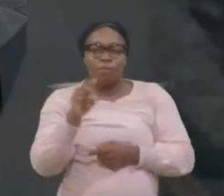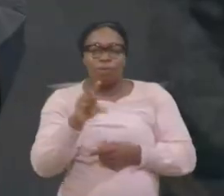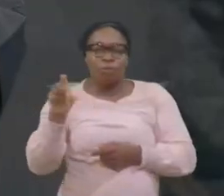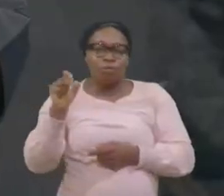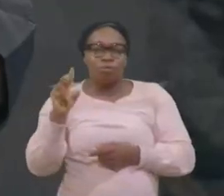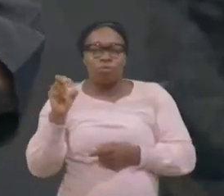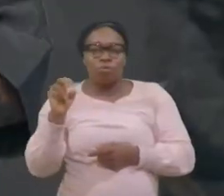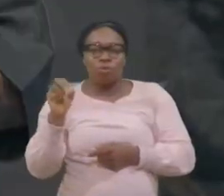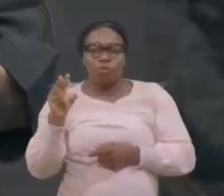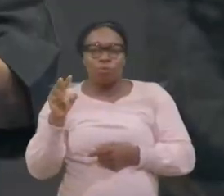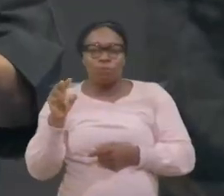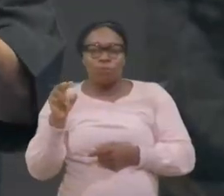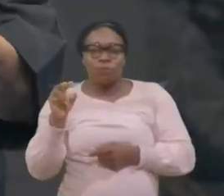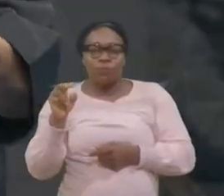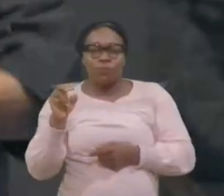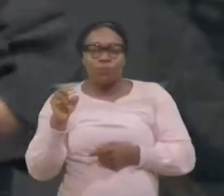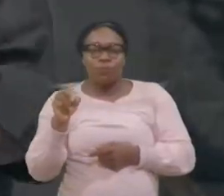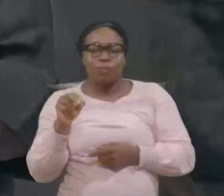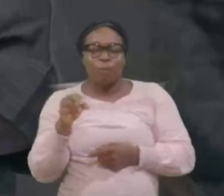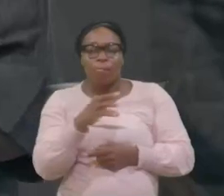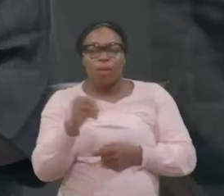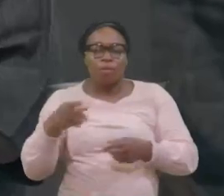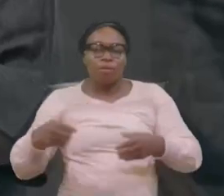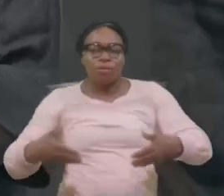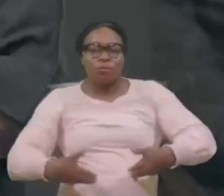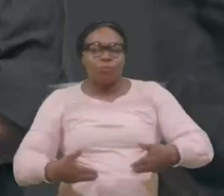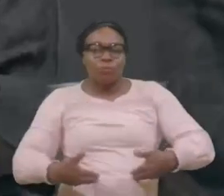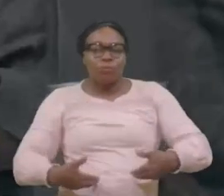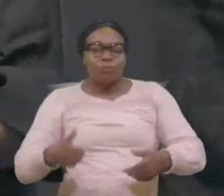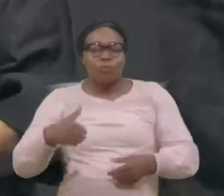le plus jeune dit à son père